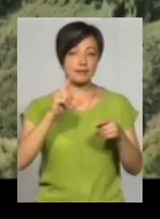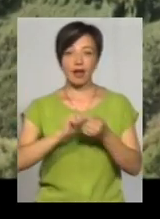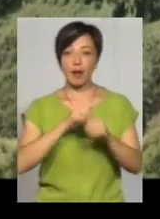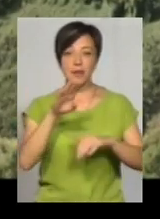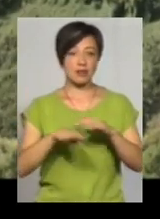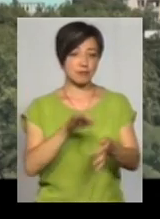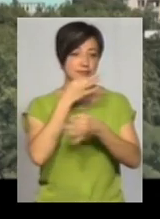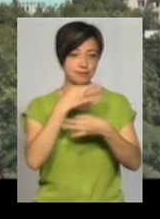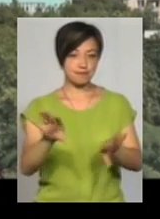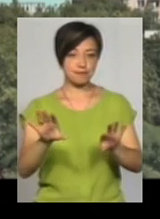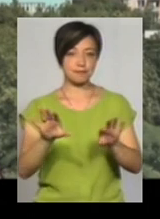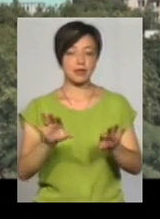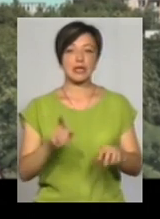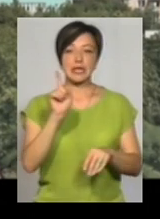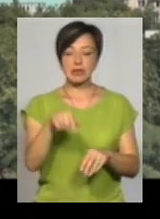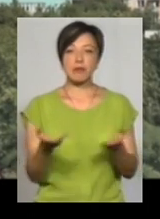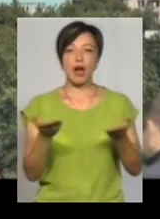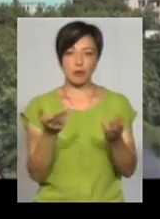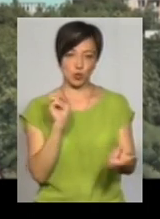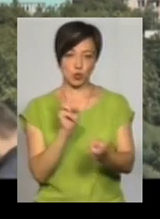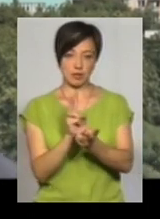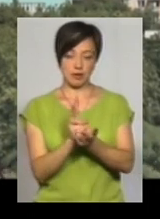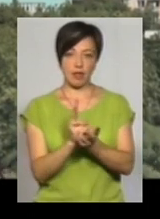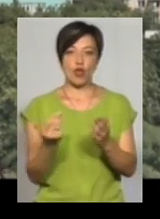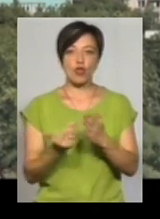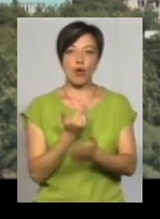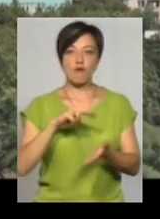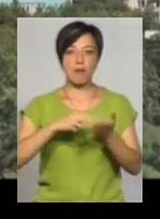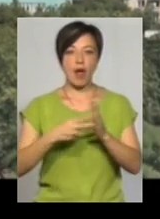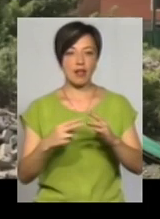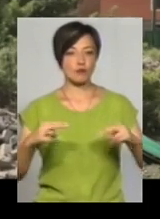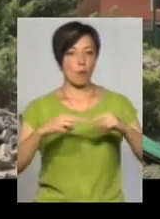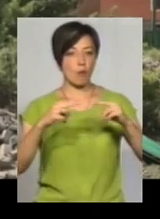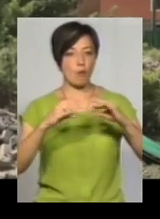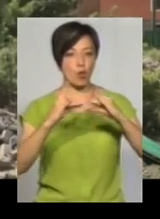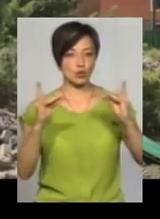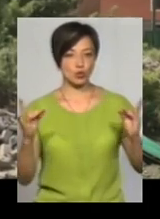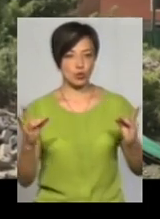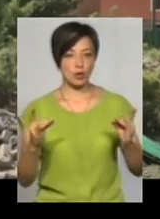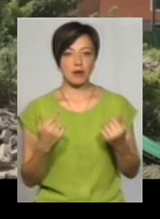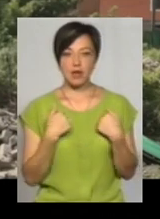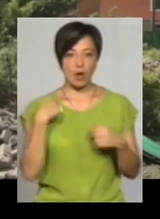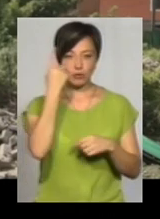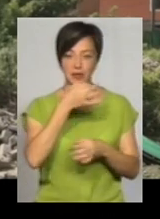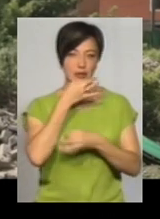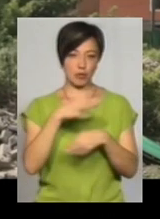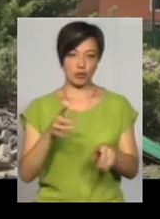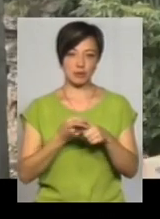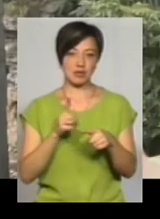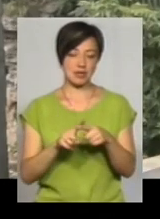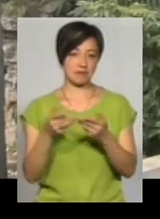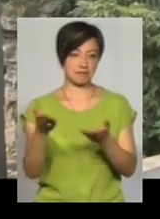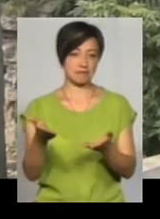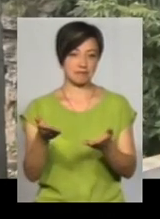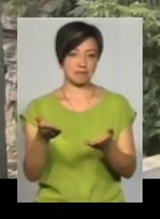'янчанам не до вподоби, принаймні тим, яких ми зустріли на Новопланівському мосту. Особисто мені не подобається це, вони не вписуються в